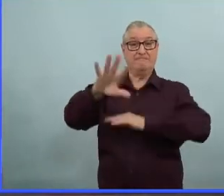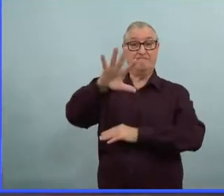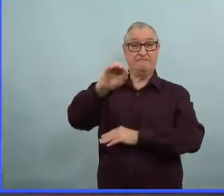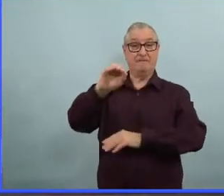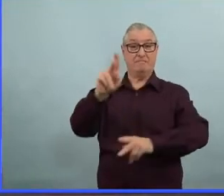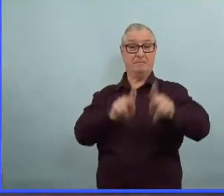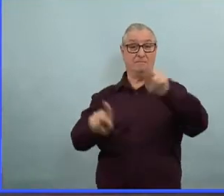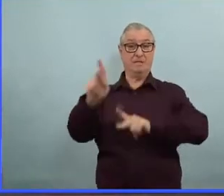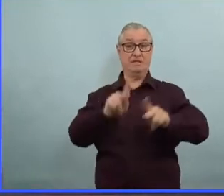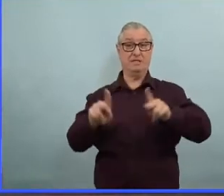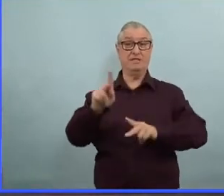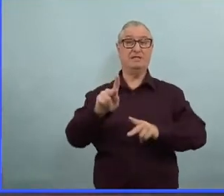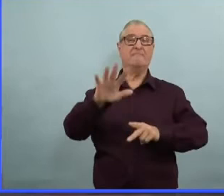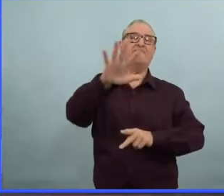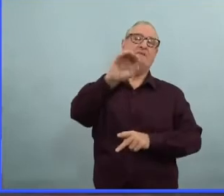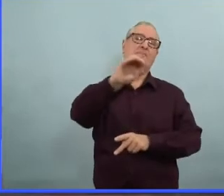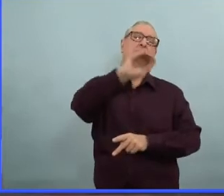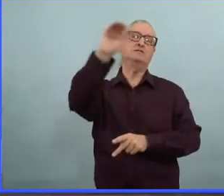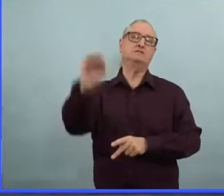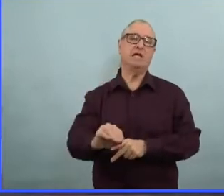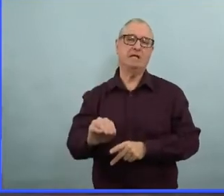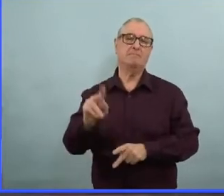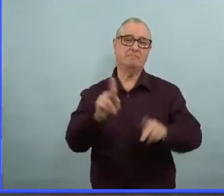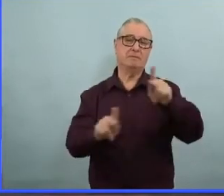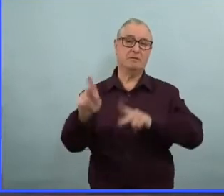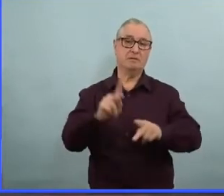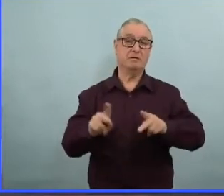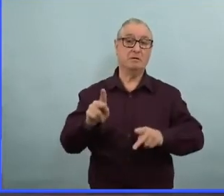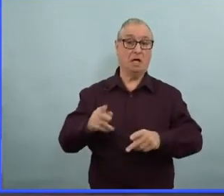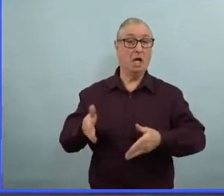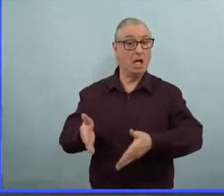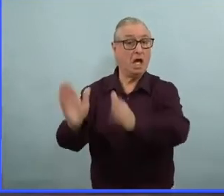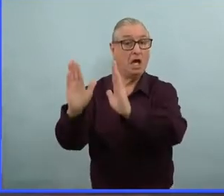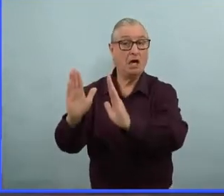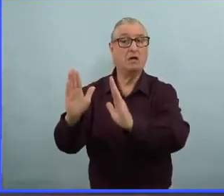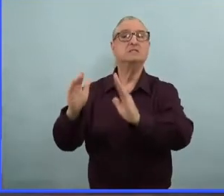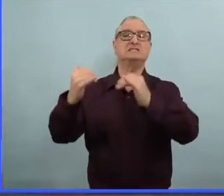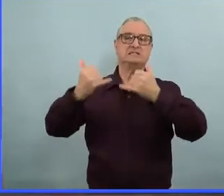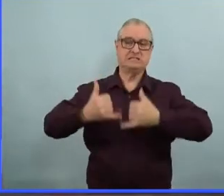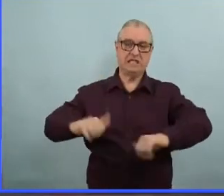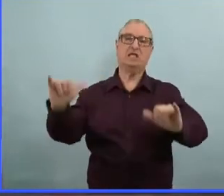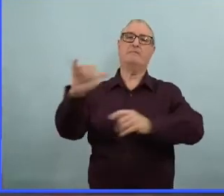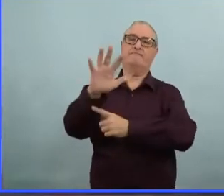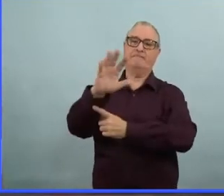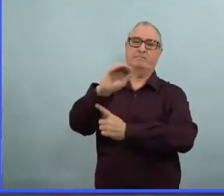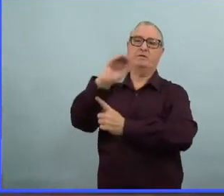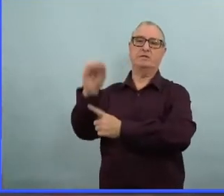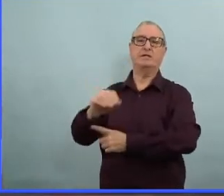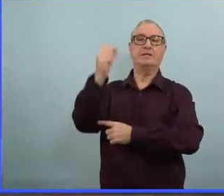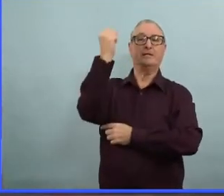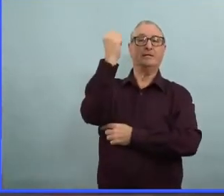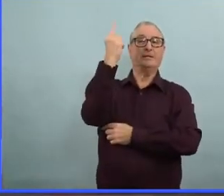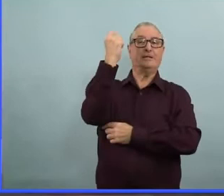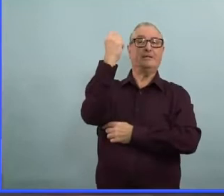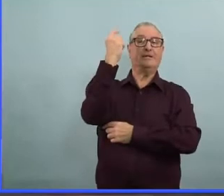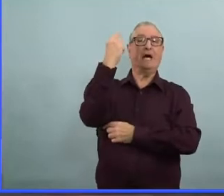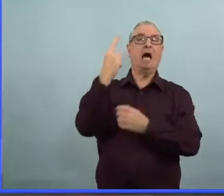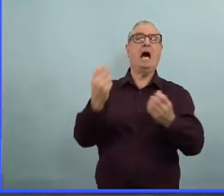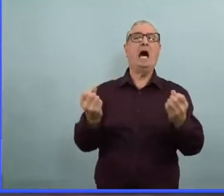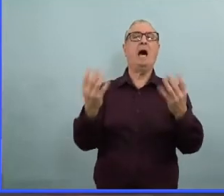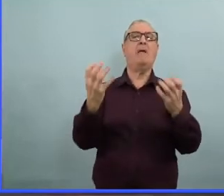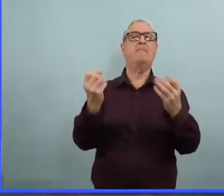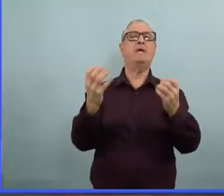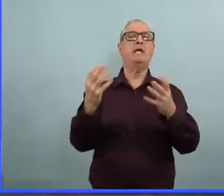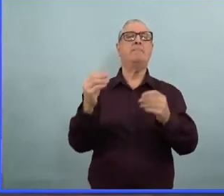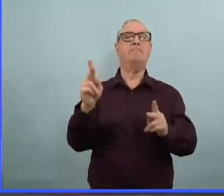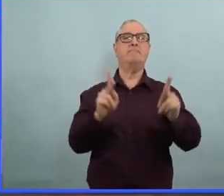maximale. À l'heure actuelle, il est à 250 et là, on va enlever maintenant ce plafond. Donc, la vaccination, toujours nécessaire